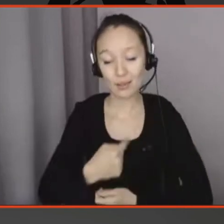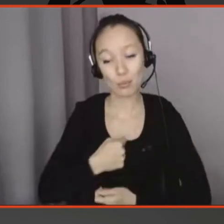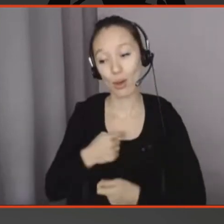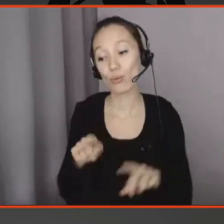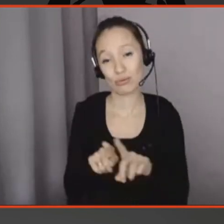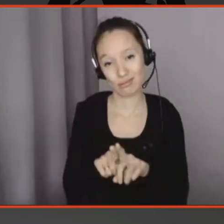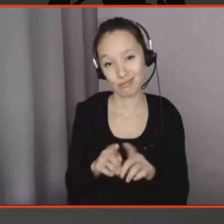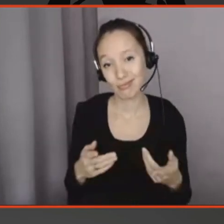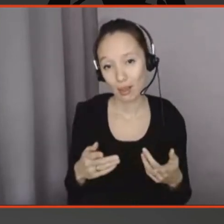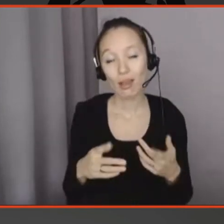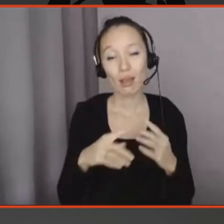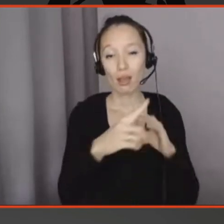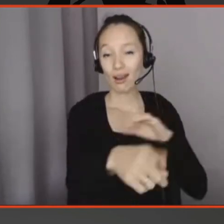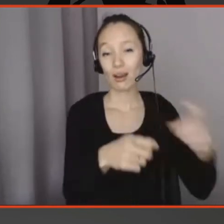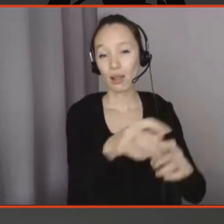'industrie